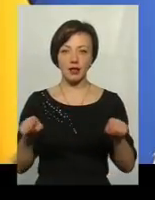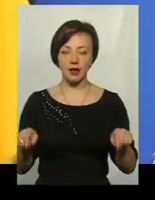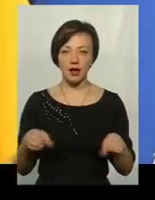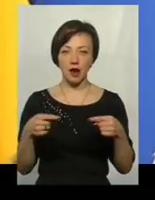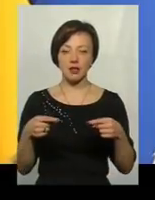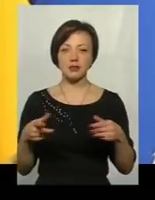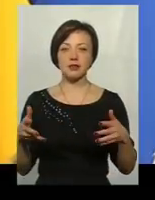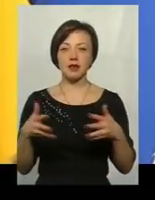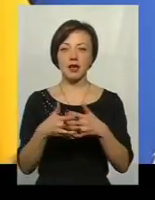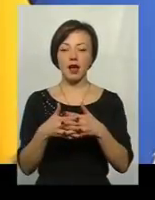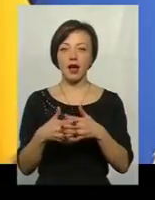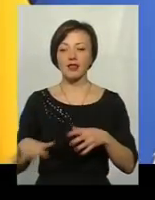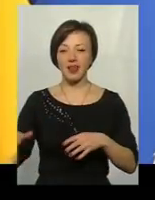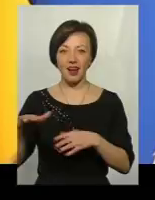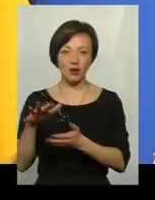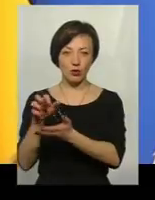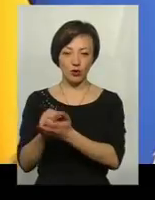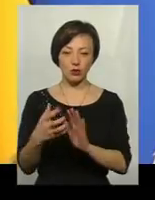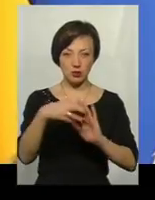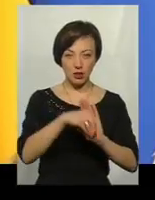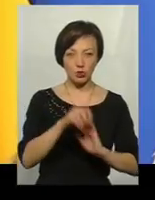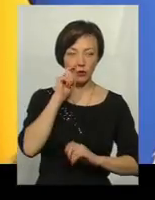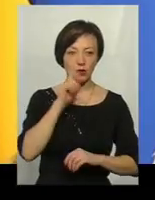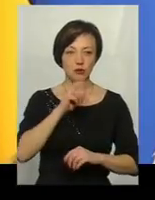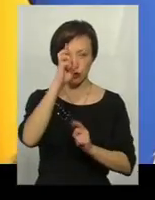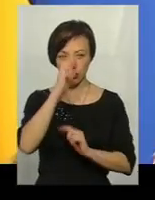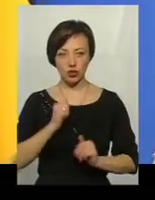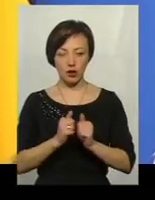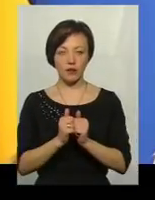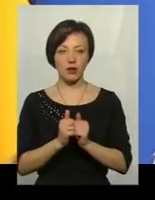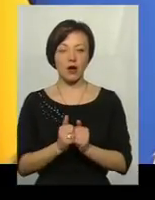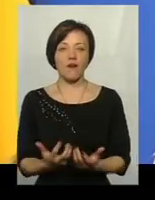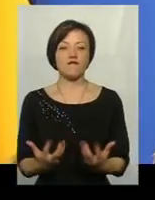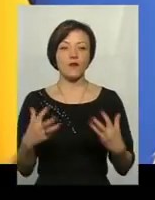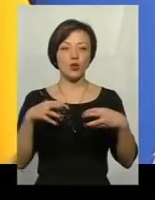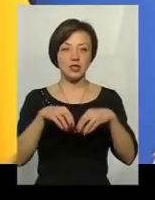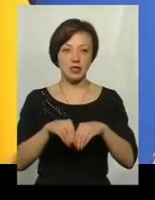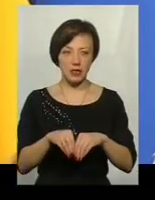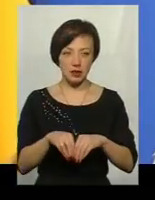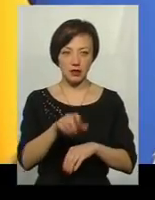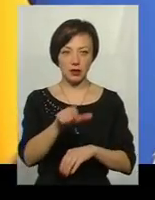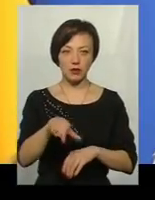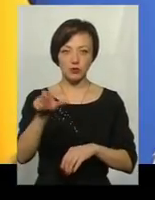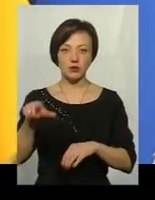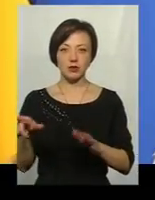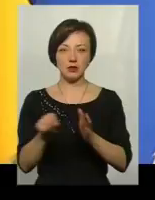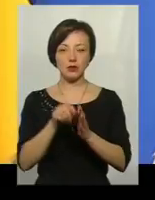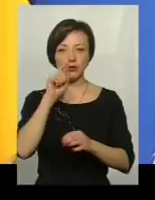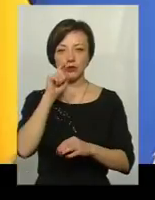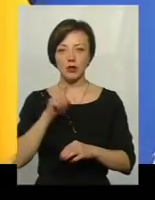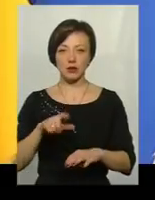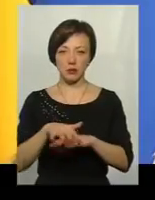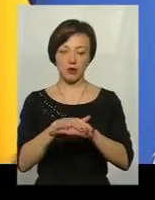територій до складу української держави. Воз'єднання їхніх мешканців з українською